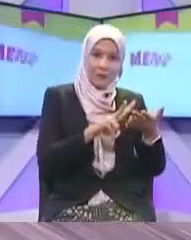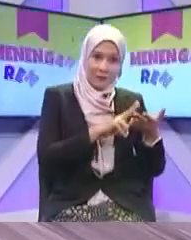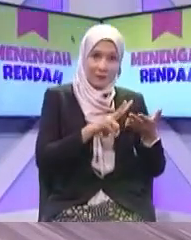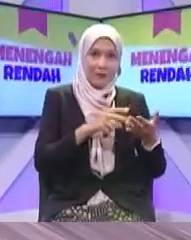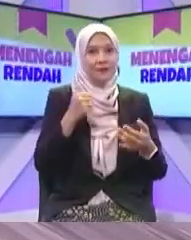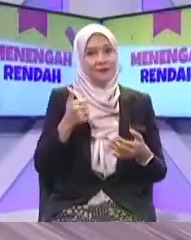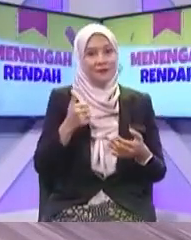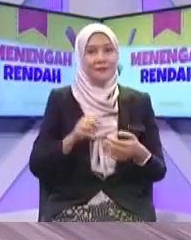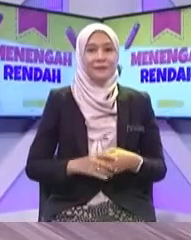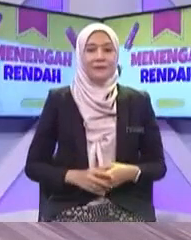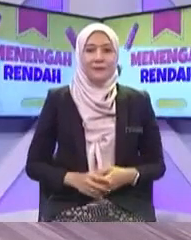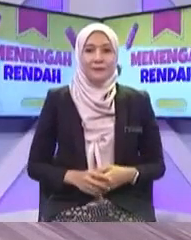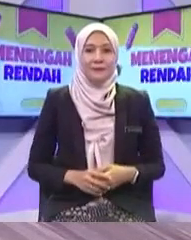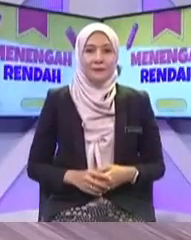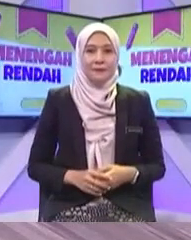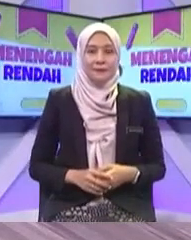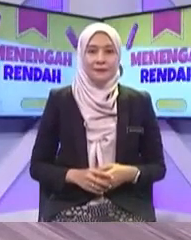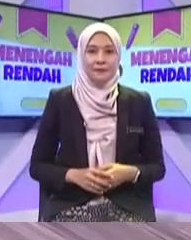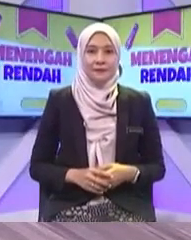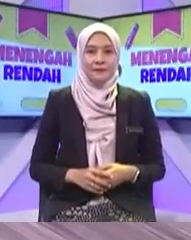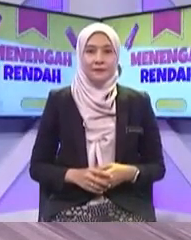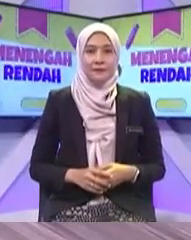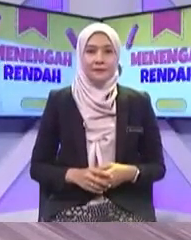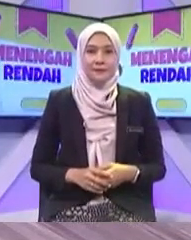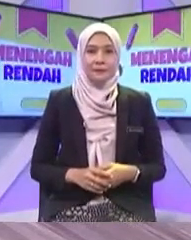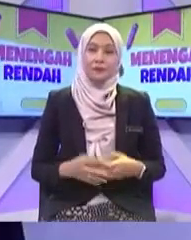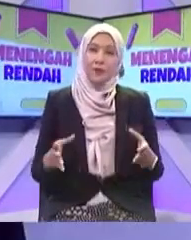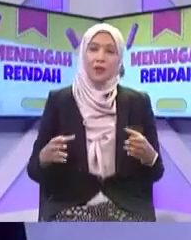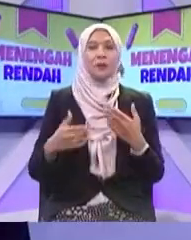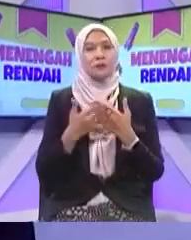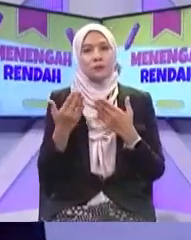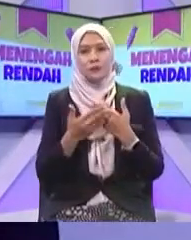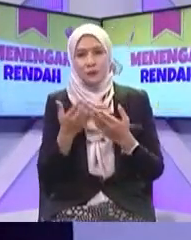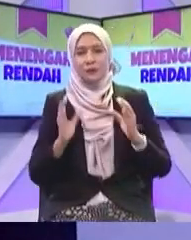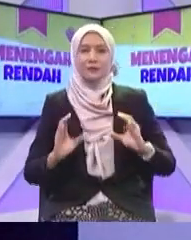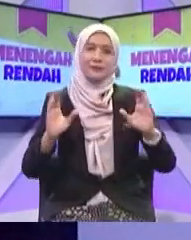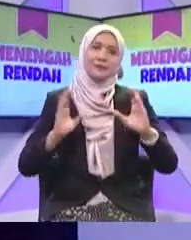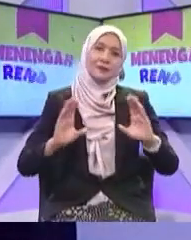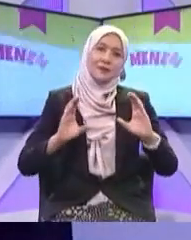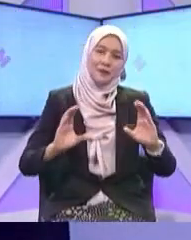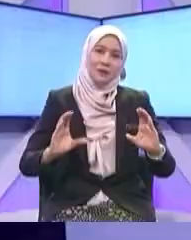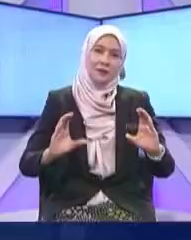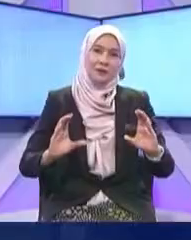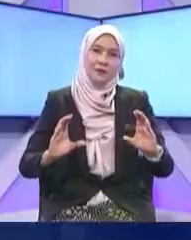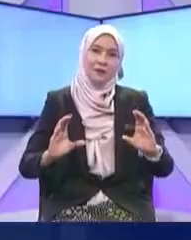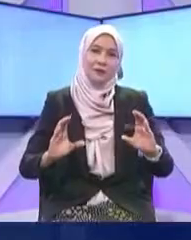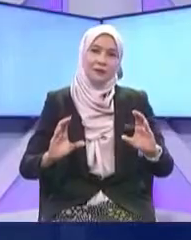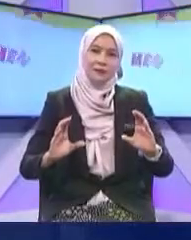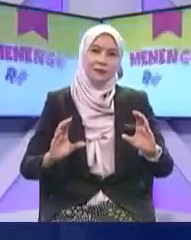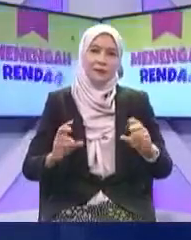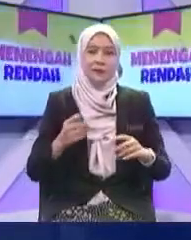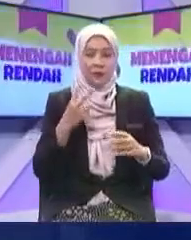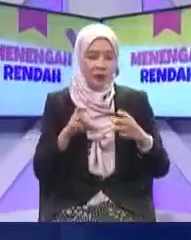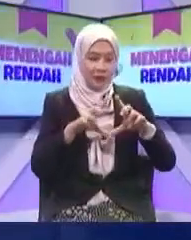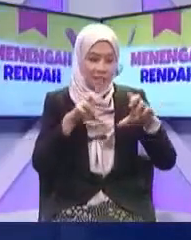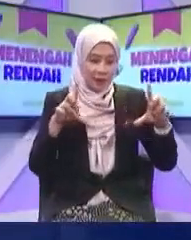Rakan-rakan Dan Siapa sahaja Okey Sebab contohnya cikgu Kalau saya sendiri Merupakan pelajar Yang